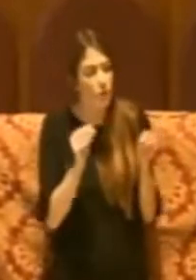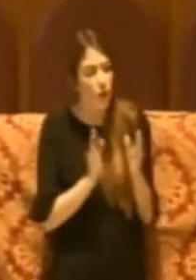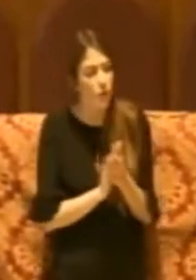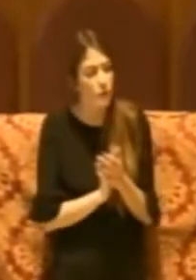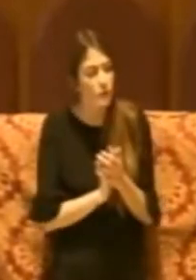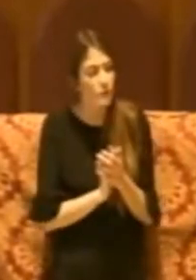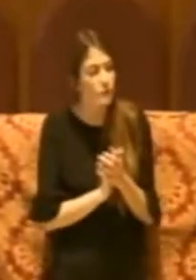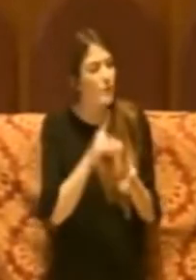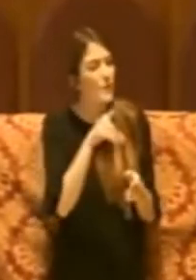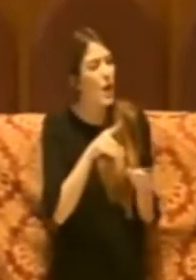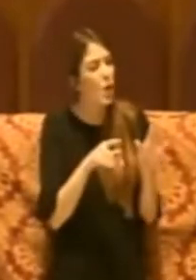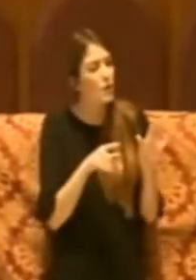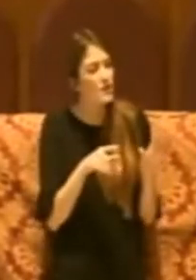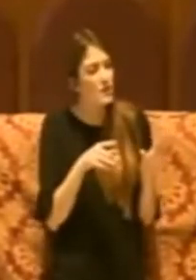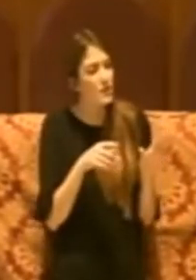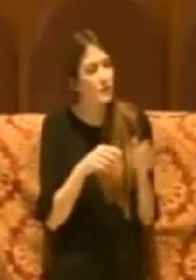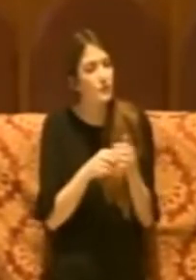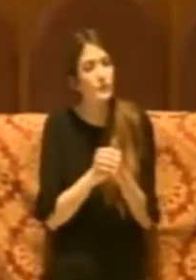Pelonzi